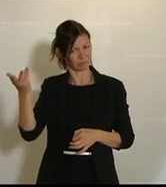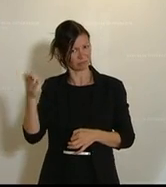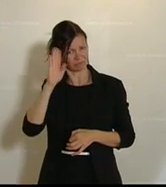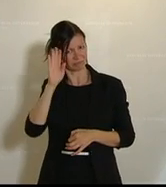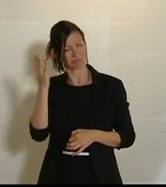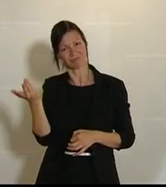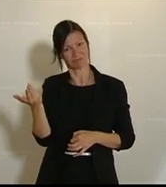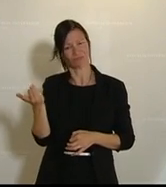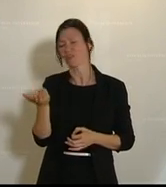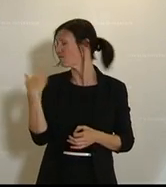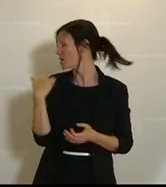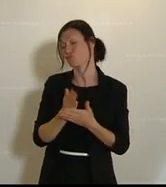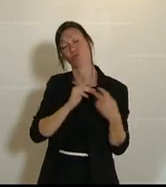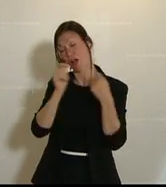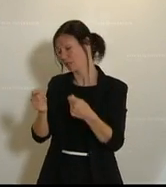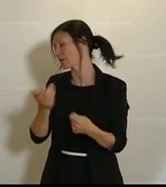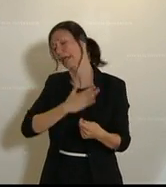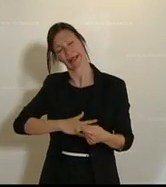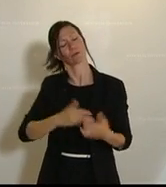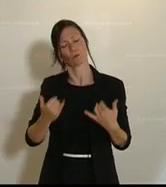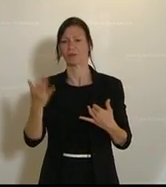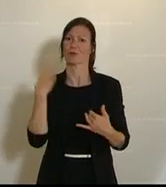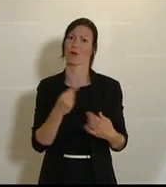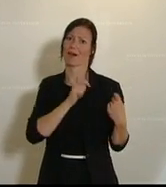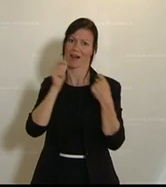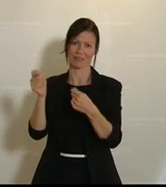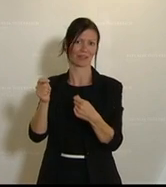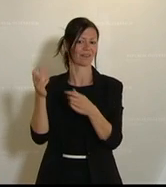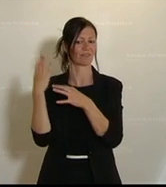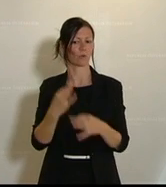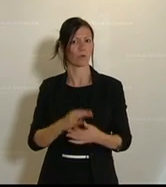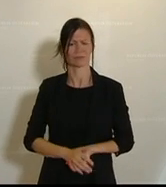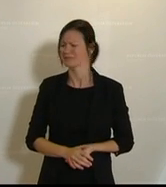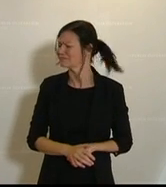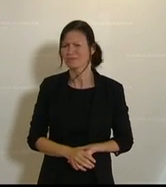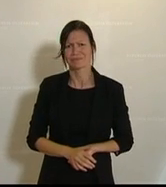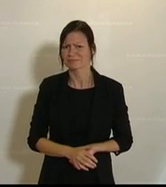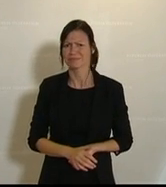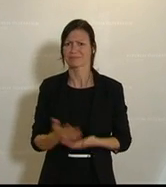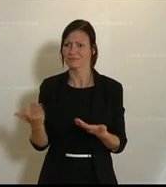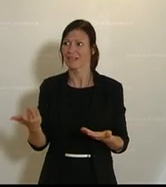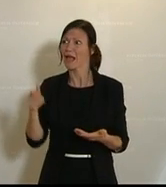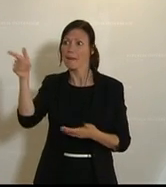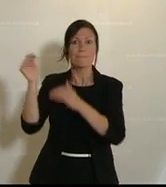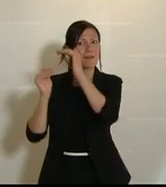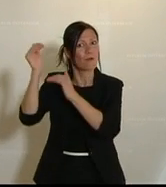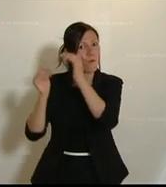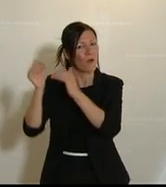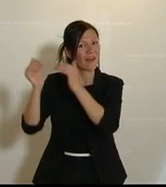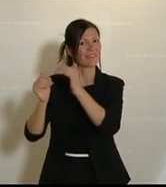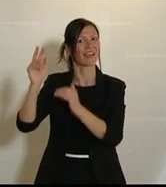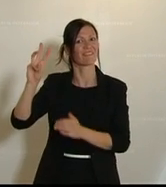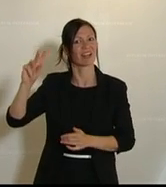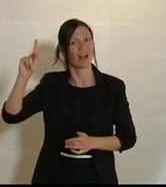Also ich habe den Antrag schon einmal eingebracht, aber ich wiederhole ihn heute wieder einmal. Es kann nicht sein, dass eine Behörde, das